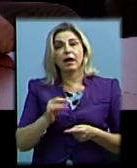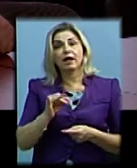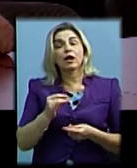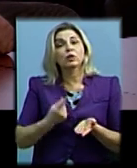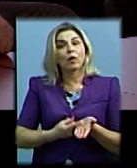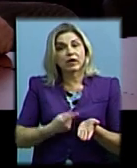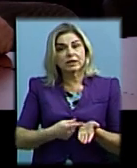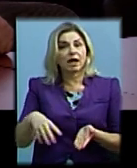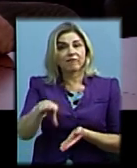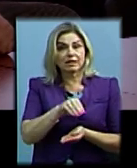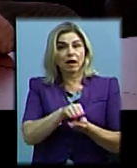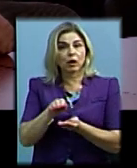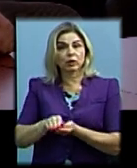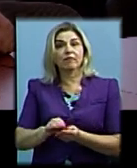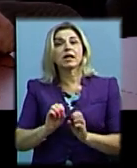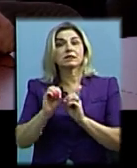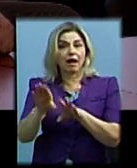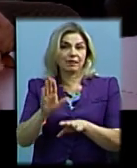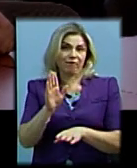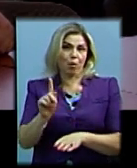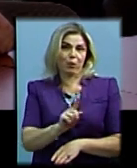доведеться все кладовище зняти і віддати в музей.